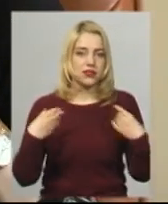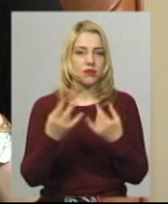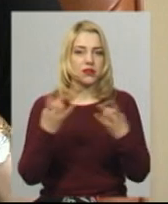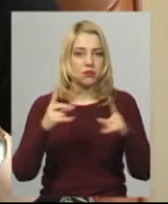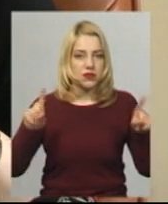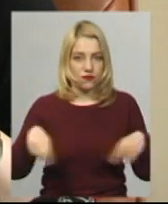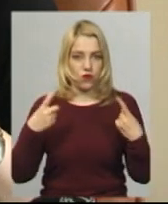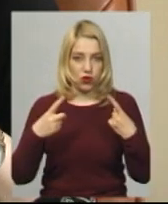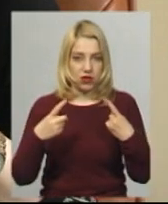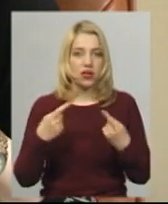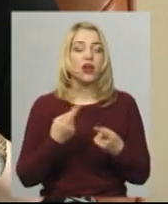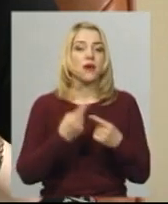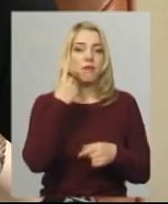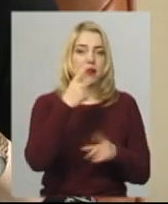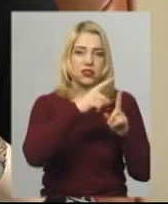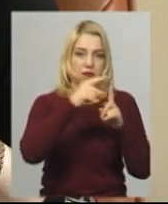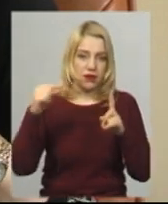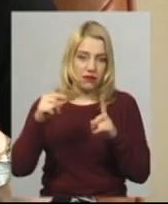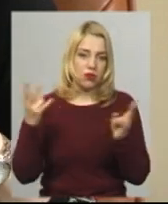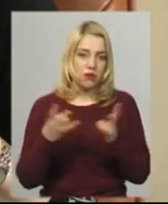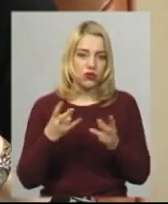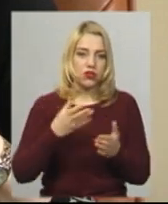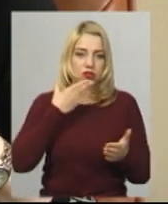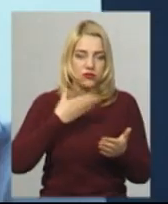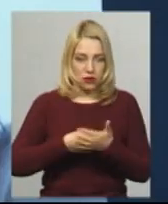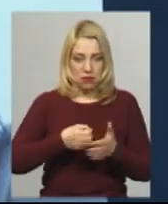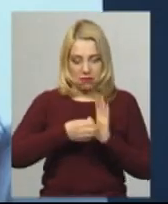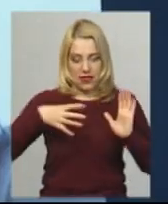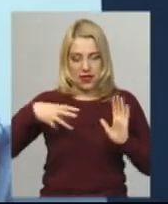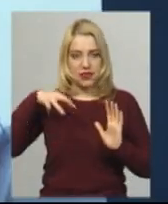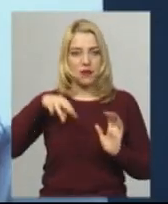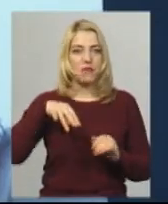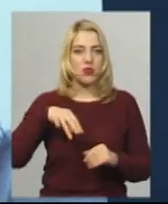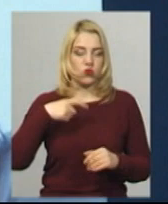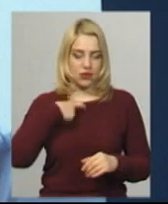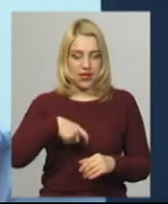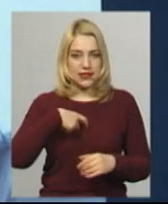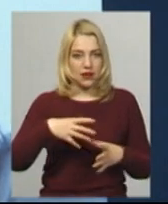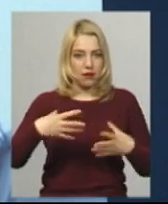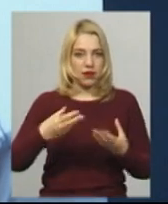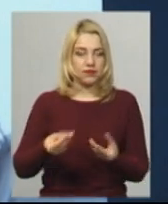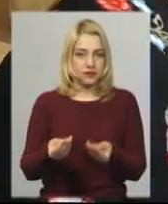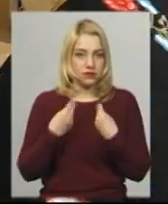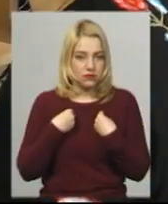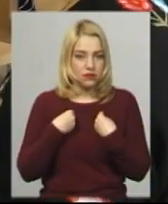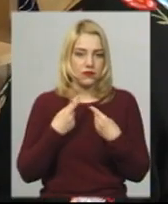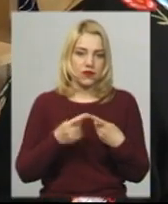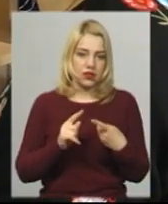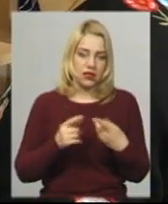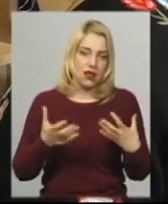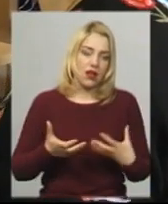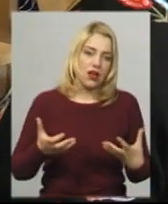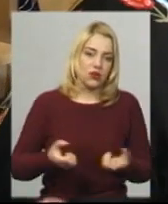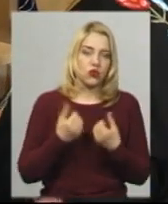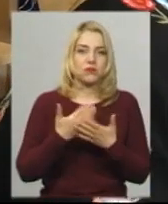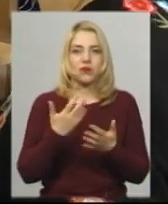ключові. Перше правило – в кожного має бути своїх 15 хвилин. Це час на себе, який рятує від багатьох моментів. Дивіться якісь